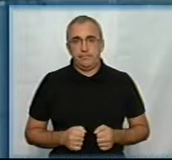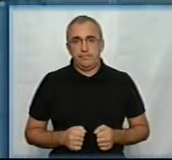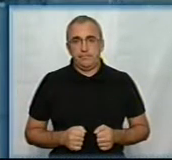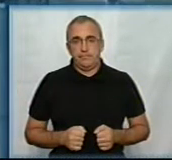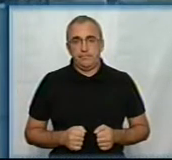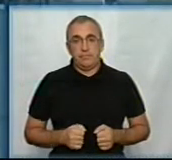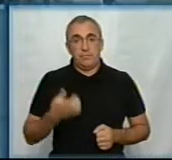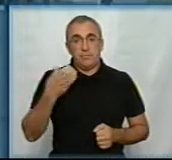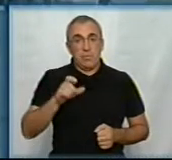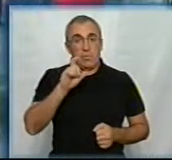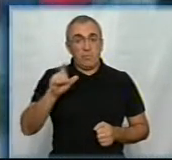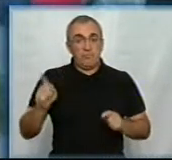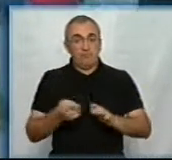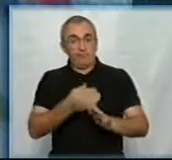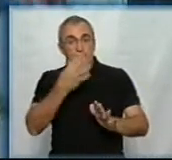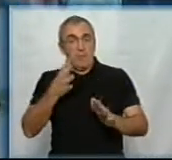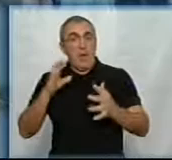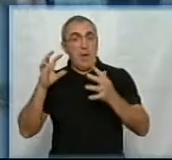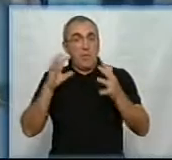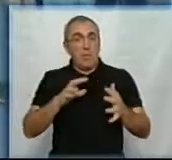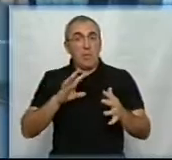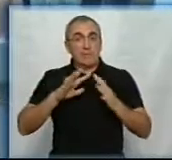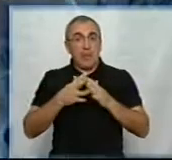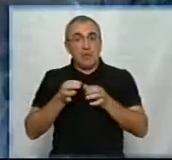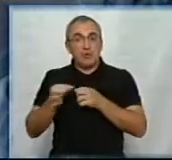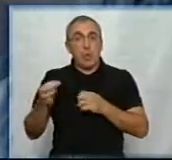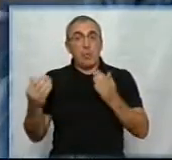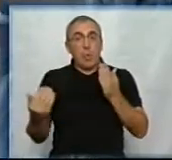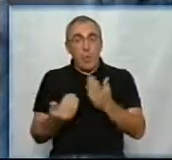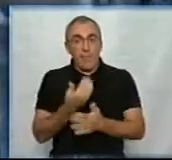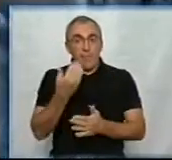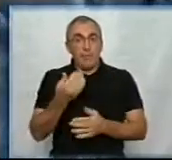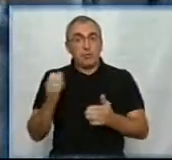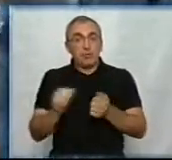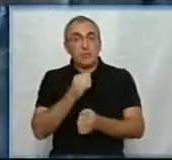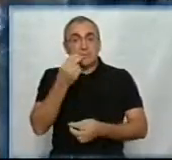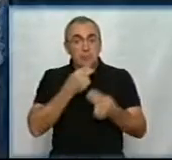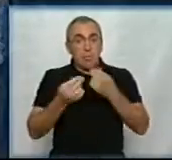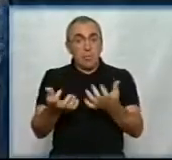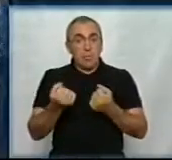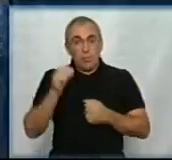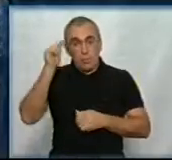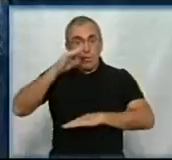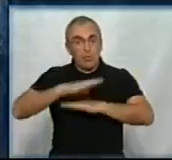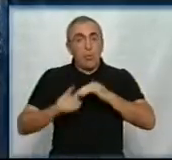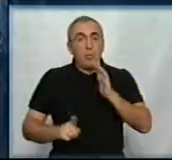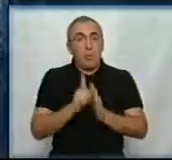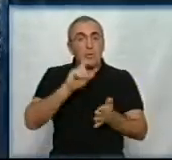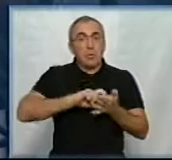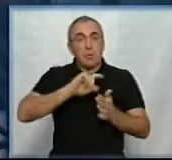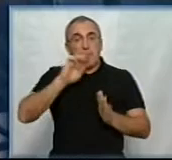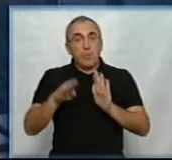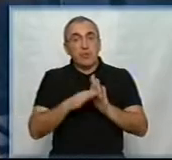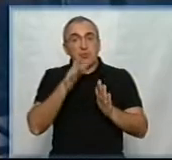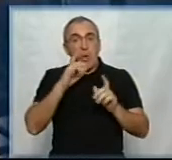Сотні людей створили чергу на автобус у селище Нове. Сухі сніданки отримуватимуть учні початкових класів під час